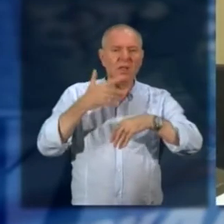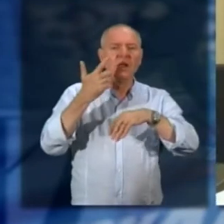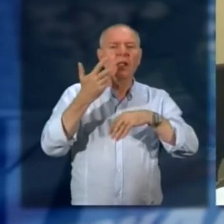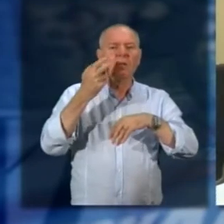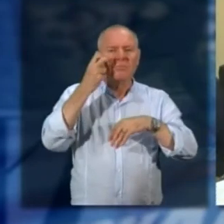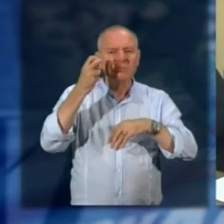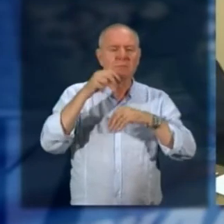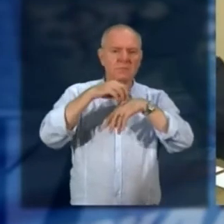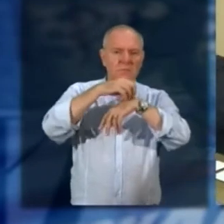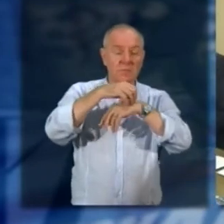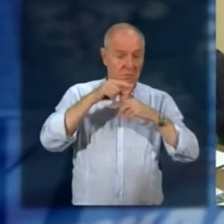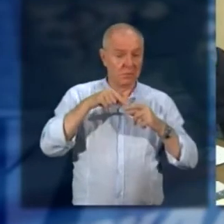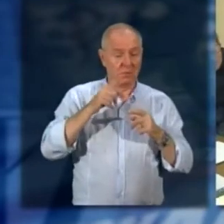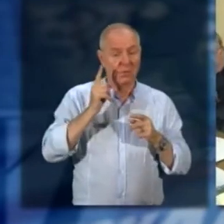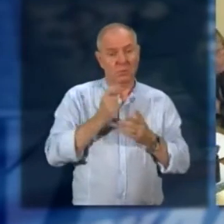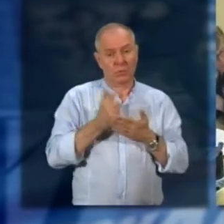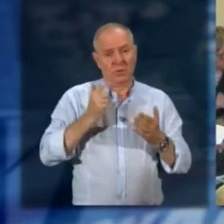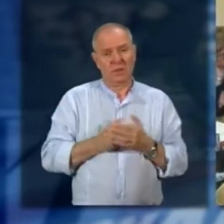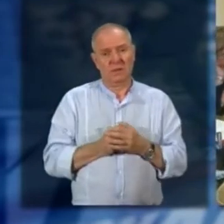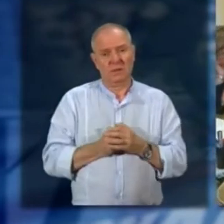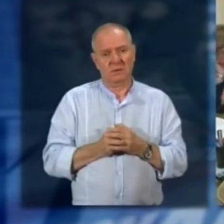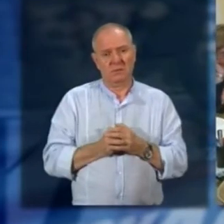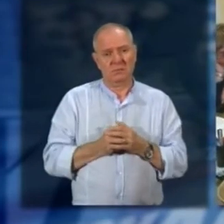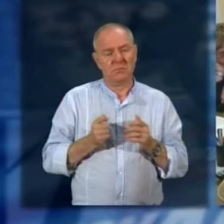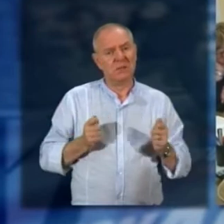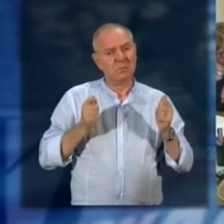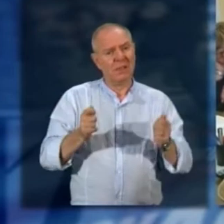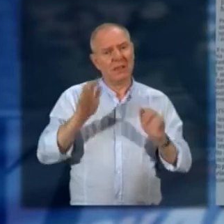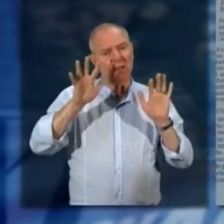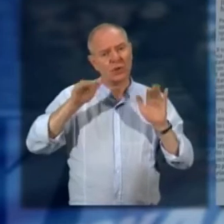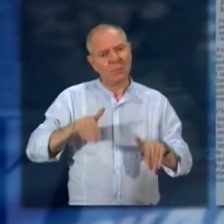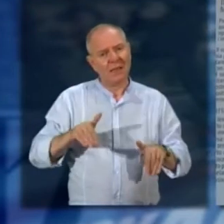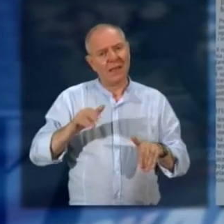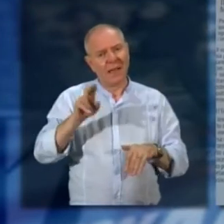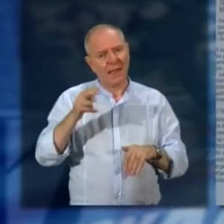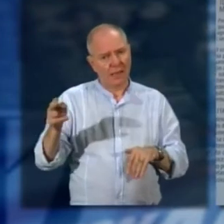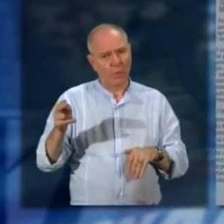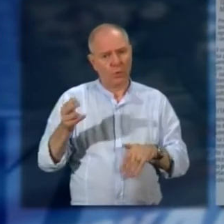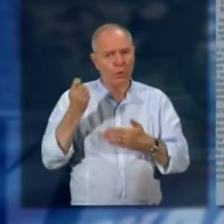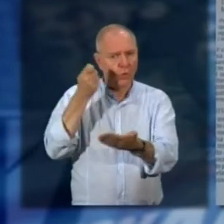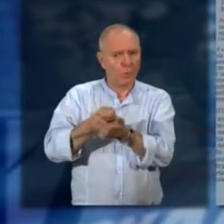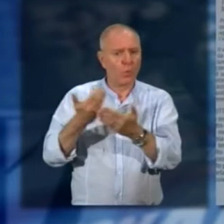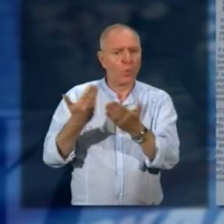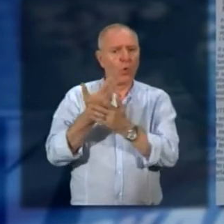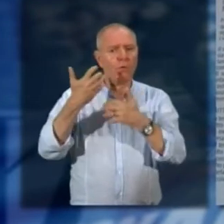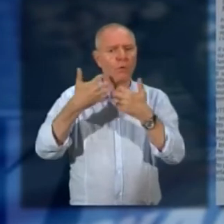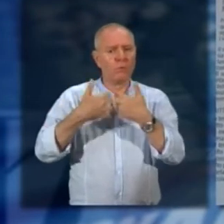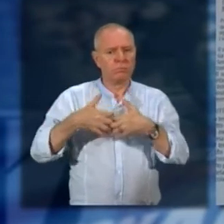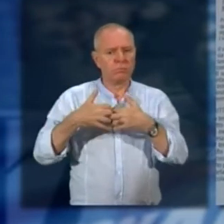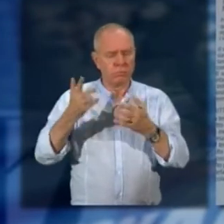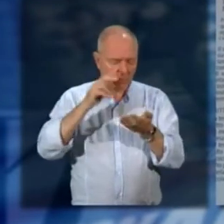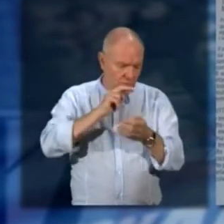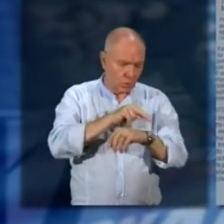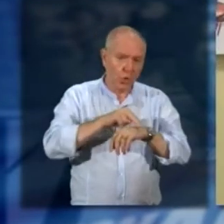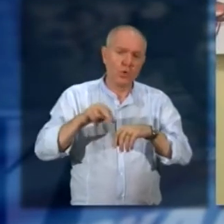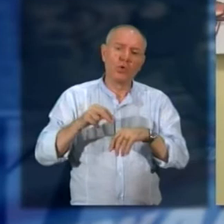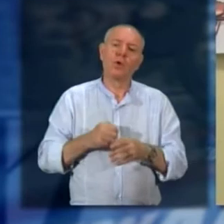che adesso verranno aggiornate con un costo di 10.000 euro anche all'ASL e alla COCA qui a Domenia